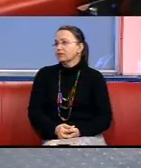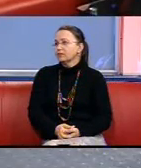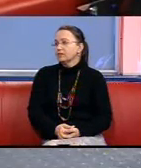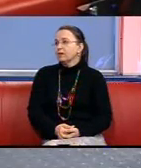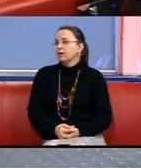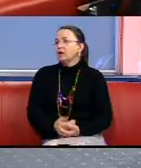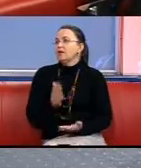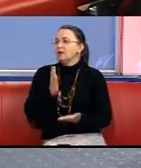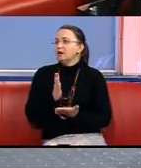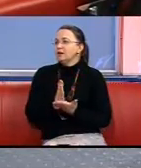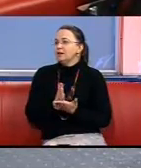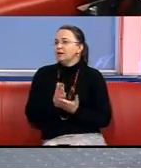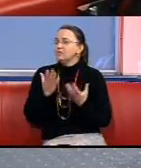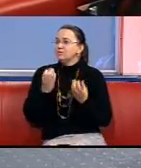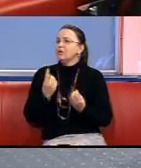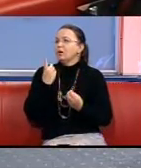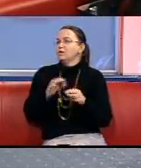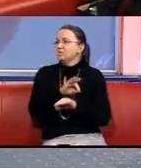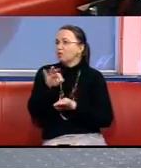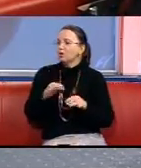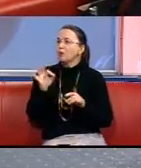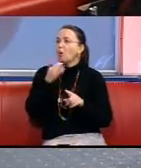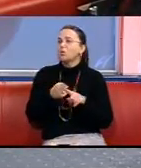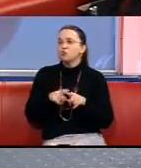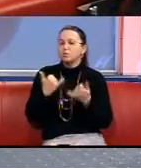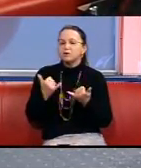Є ще один проект, про який ми сьогодні не можем не розповісти